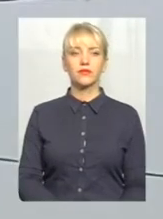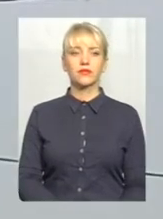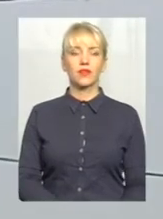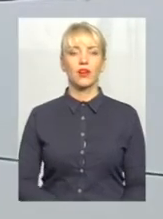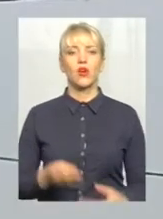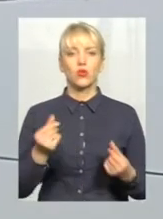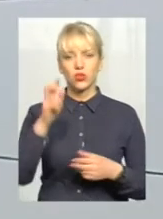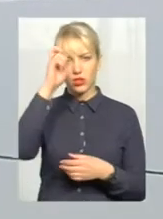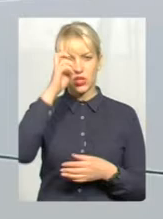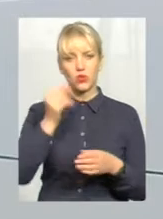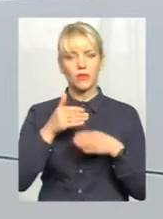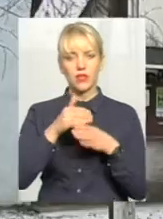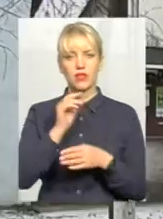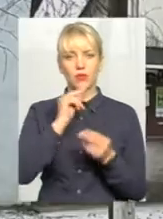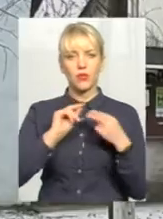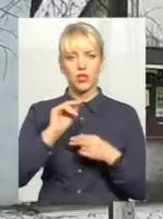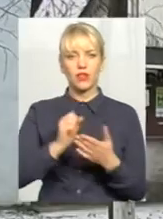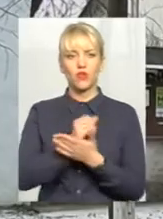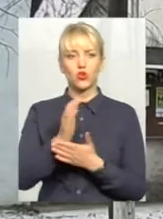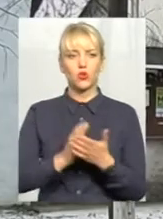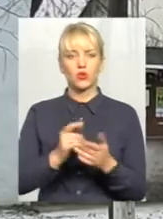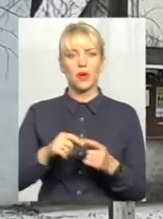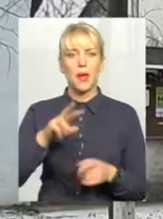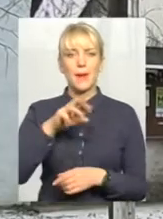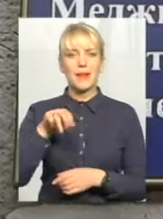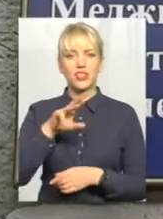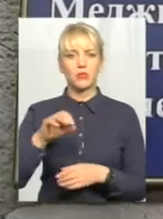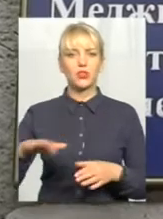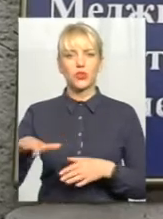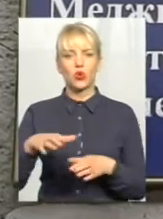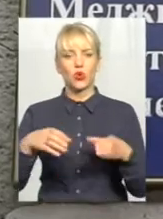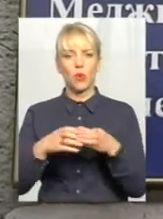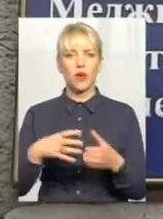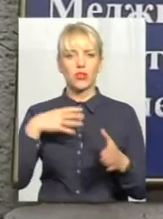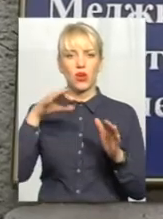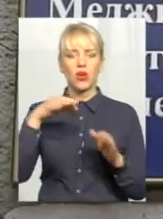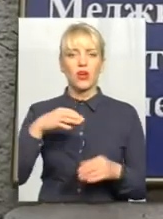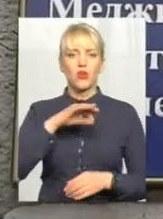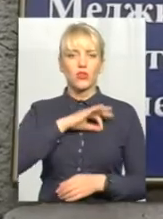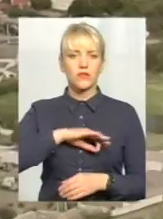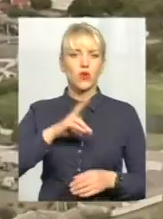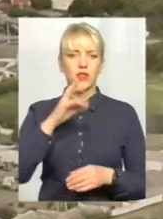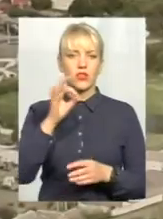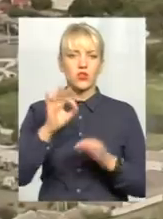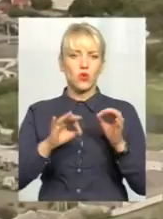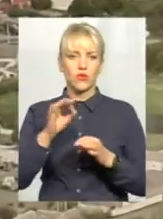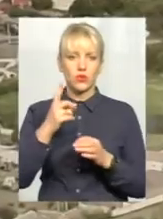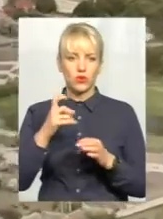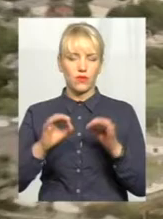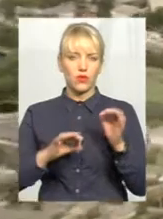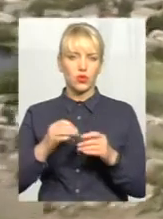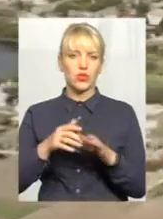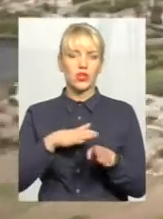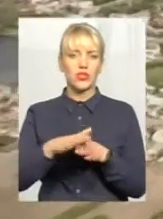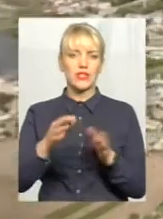Кошти державної субвенції на покращення інфраструктури Меджибужська територіальна громада освоїла на 100%. Минулого року реалізовано 7